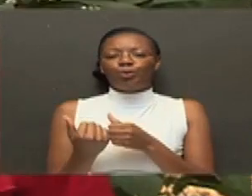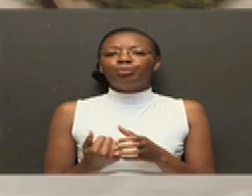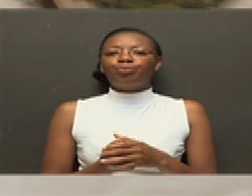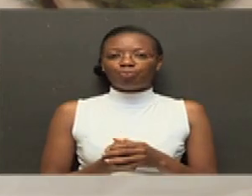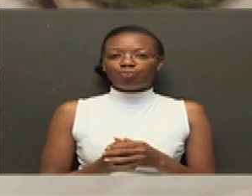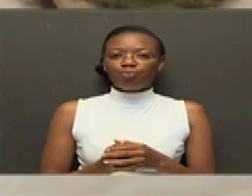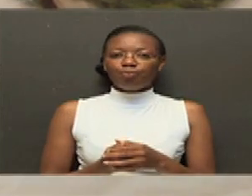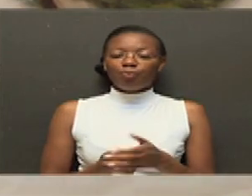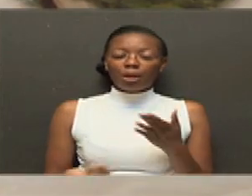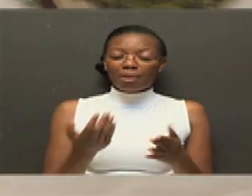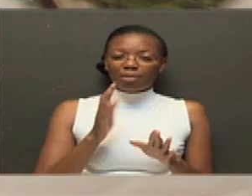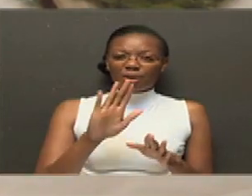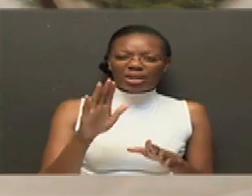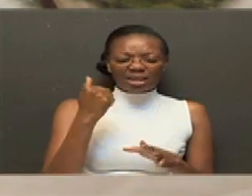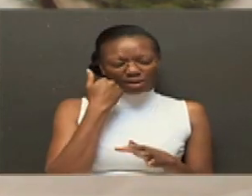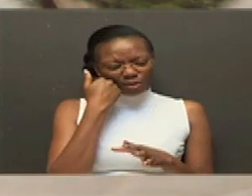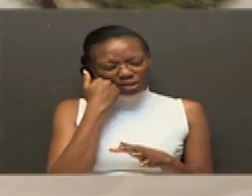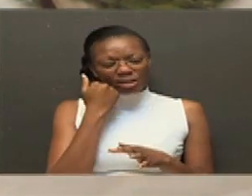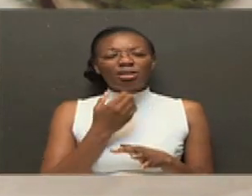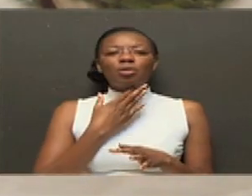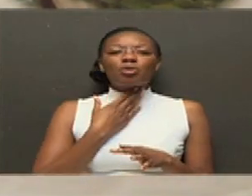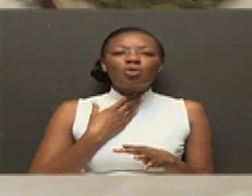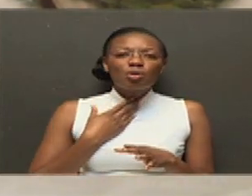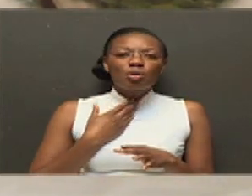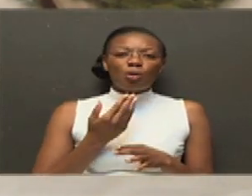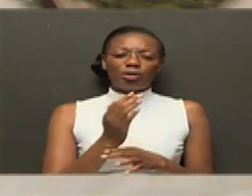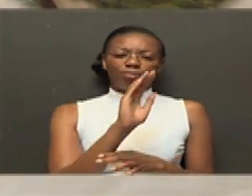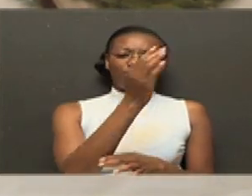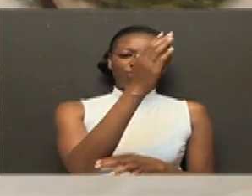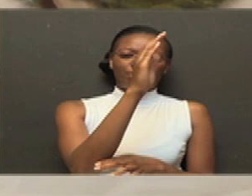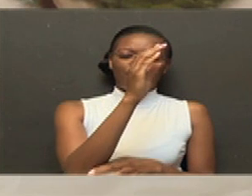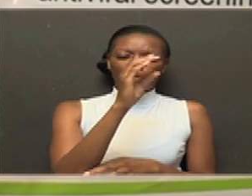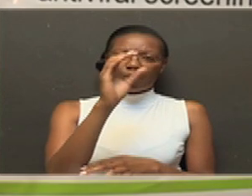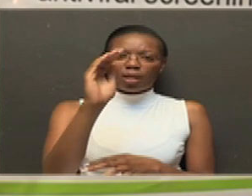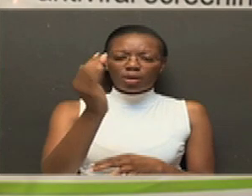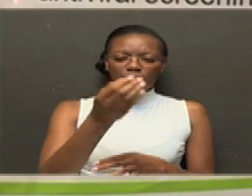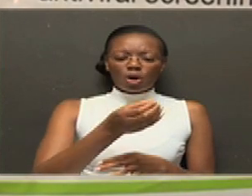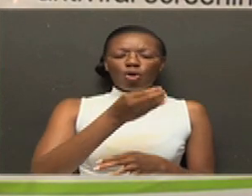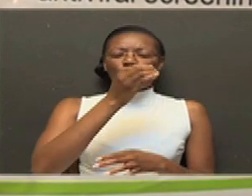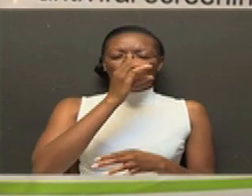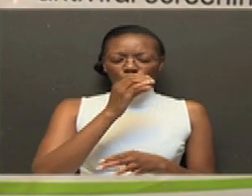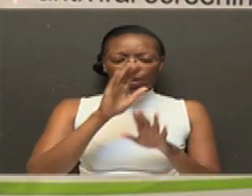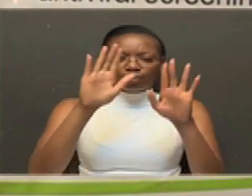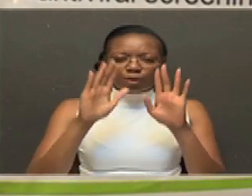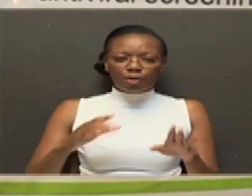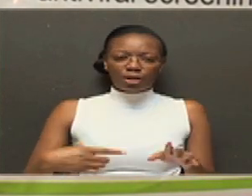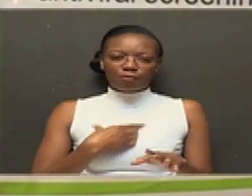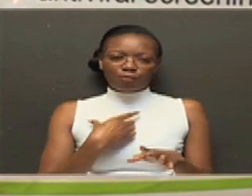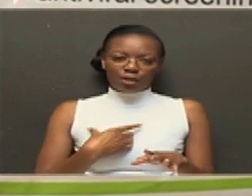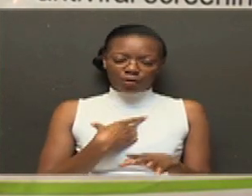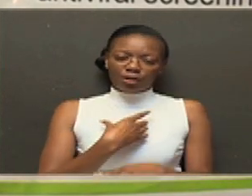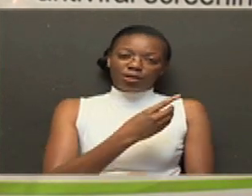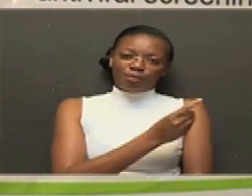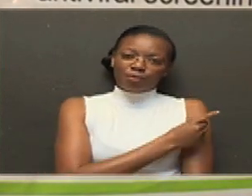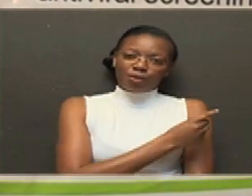watu. Iwapo umgonjwa na ungependa kutumia miti shamba, tembelea madaktari ama watafiti halali wa